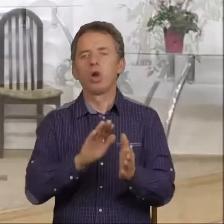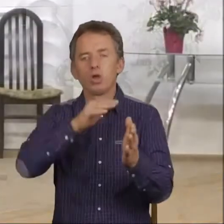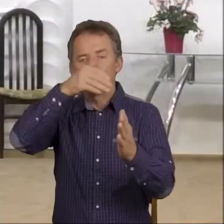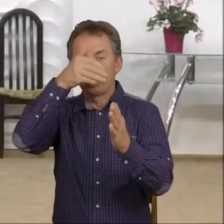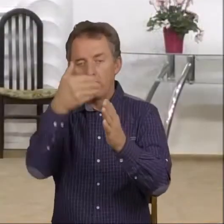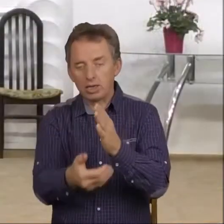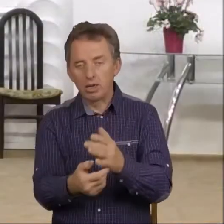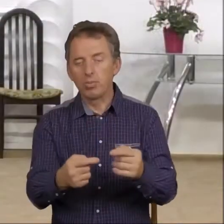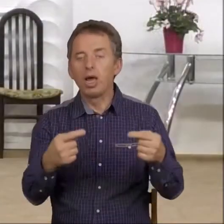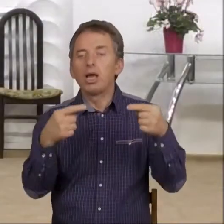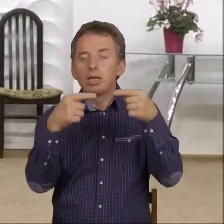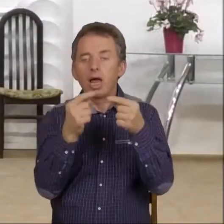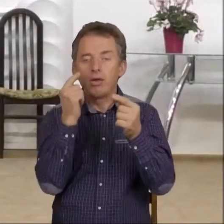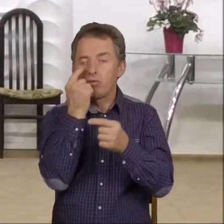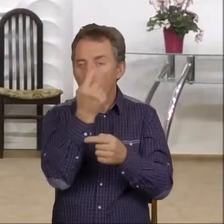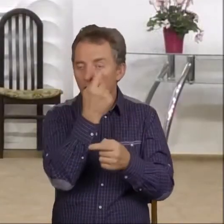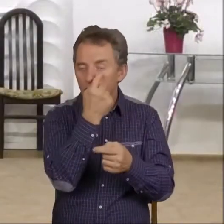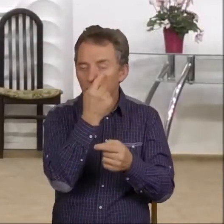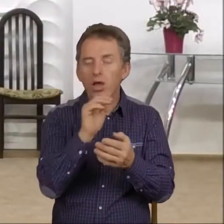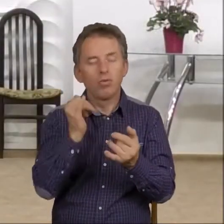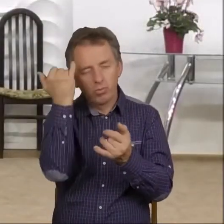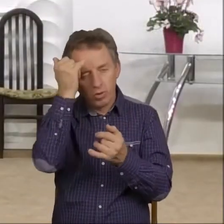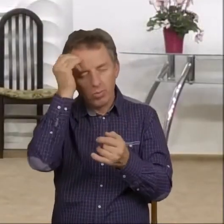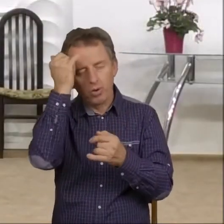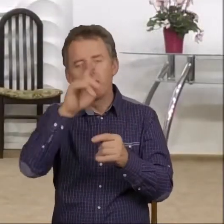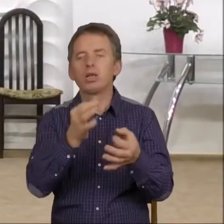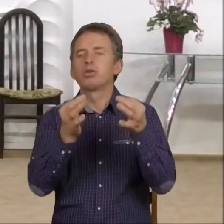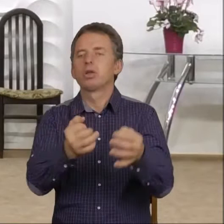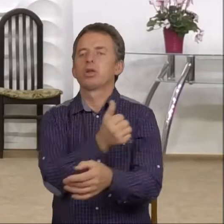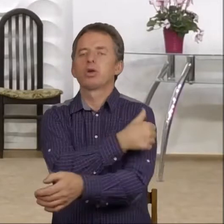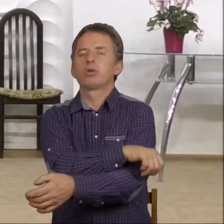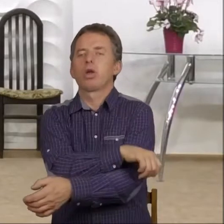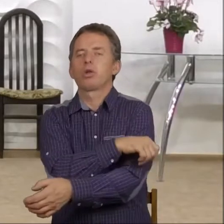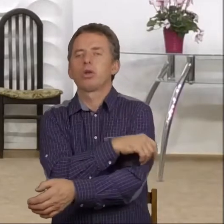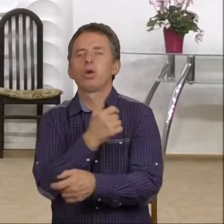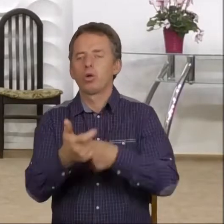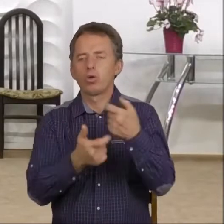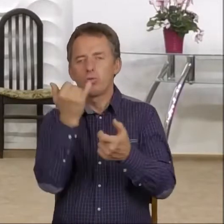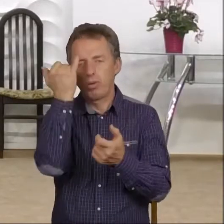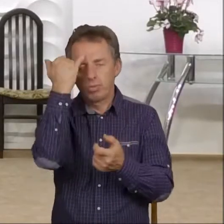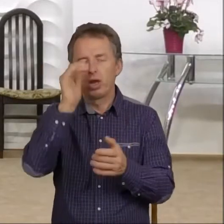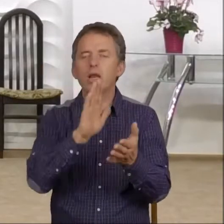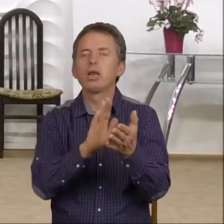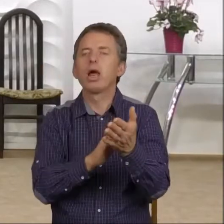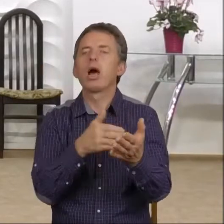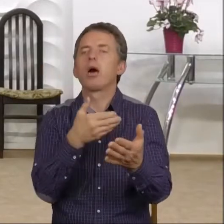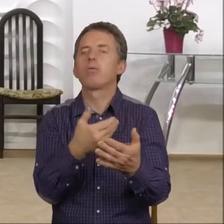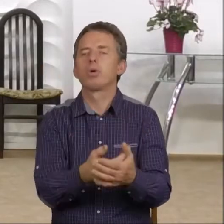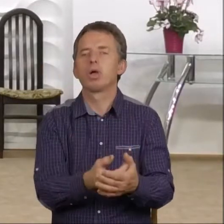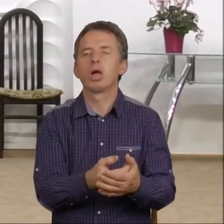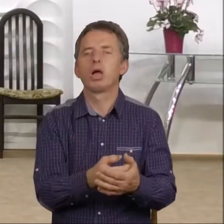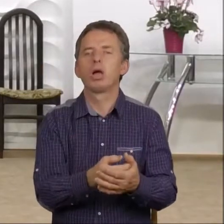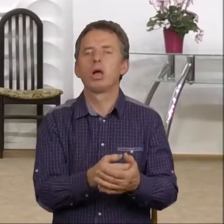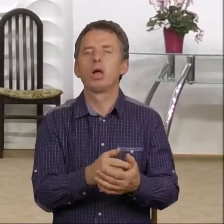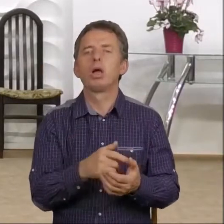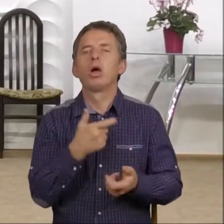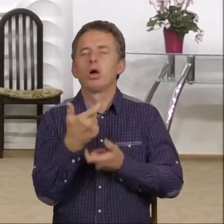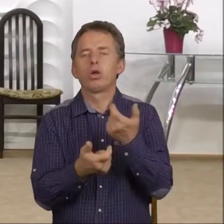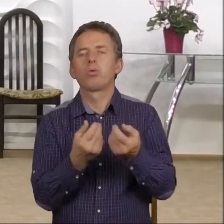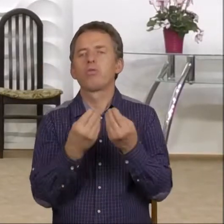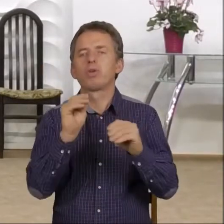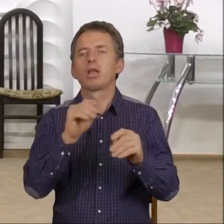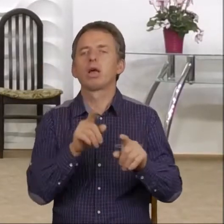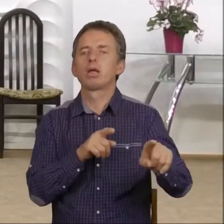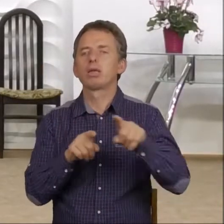popełniamy błędy, takie jak dzisiaj część chrześcijaństwa popełnia, na przykład przywiązując wielkie znaczenie